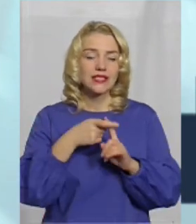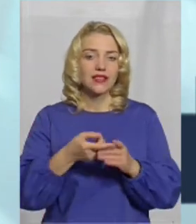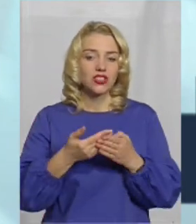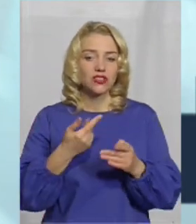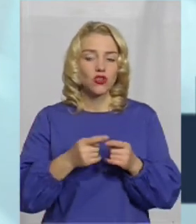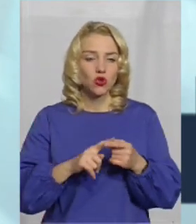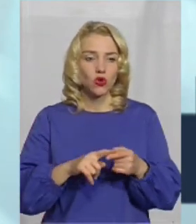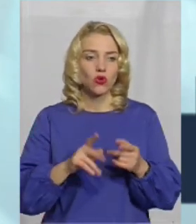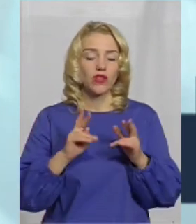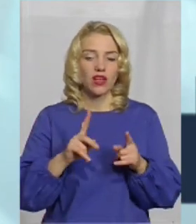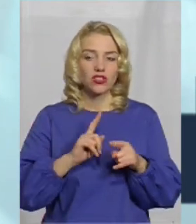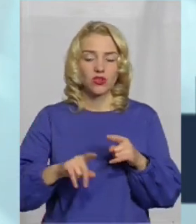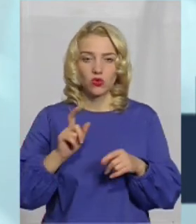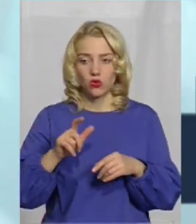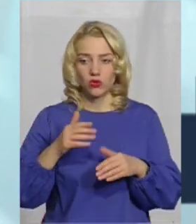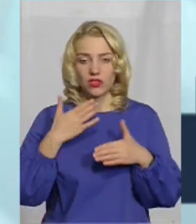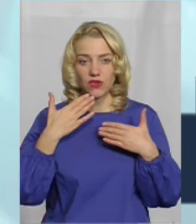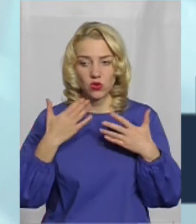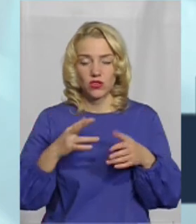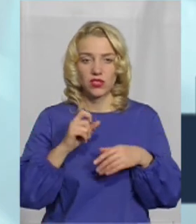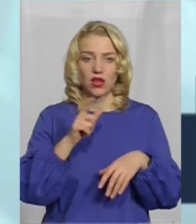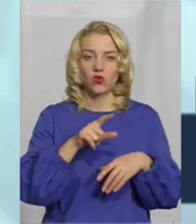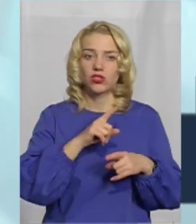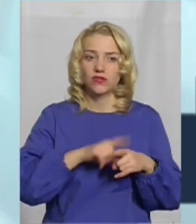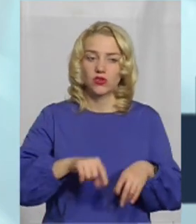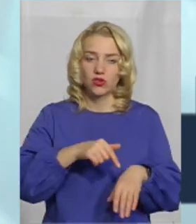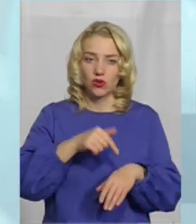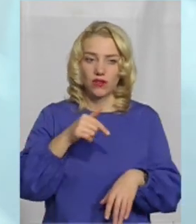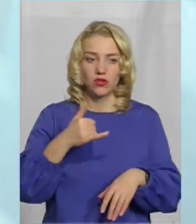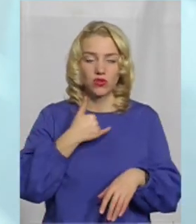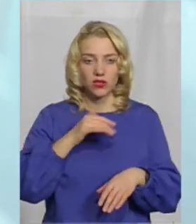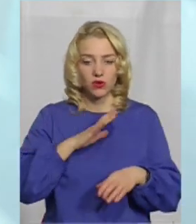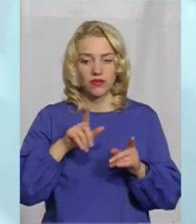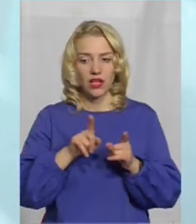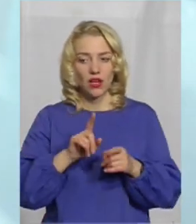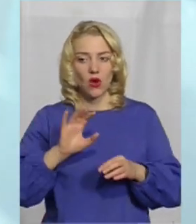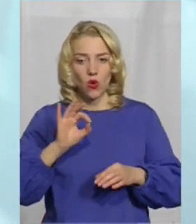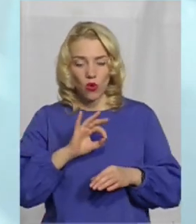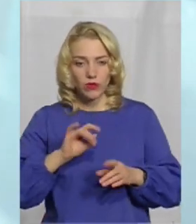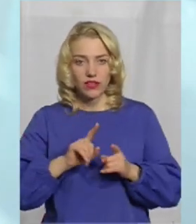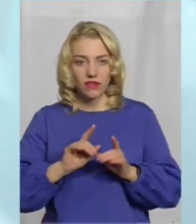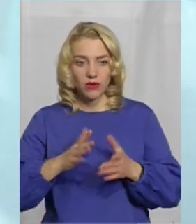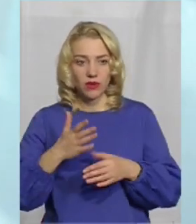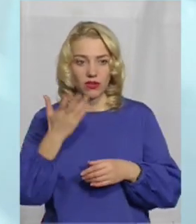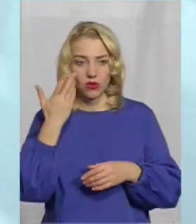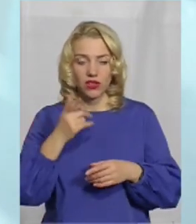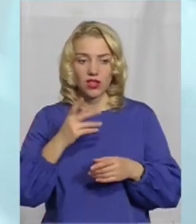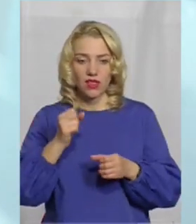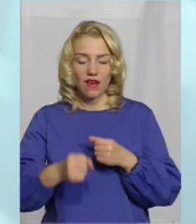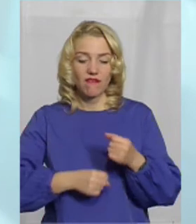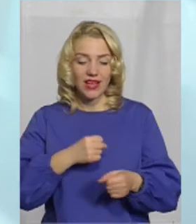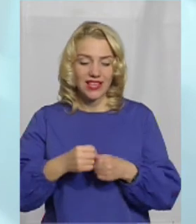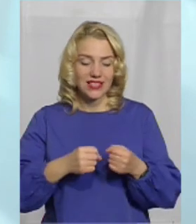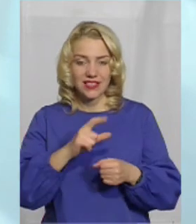як швидко люди звернулися, як швидко вдалося зреагувати. У нас були в нашій області випадки, коли там буквально на виїзді з